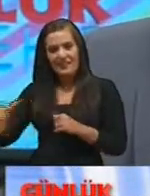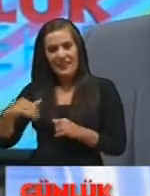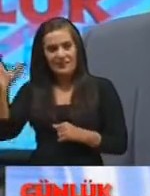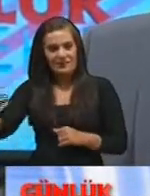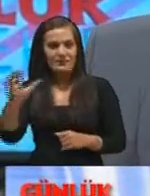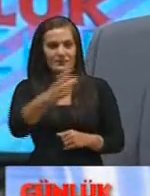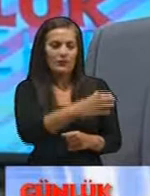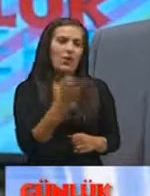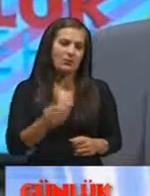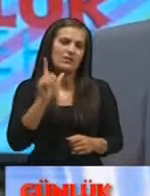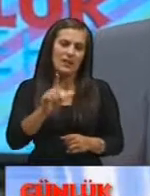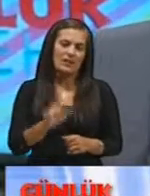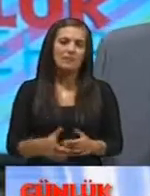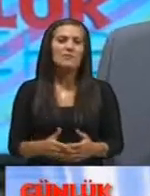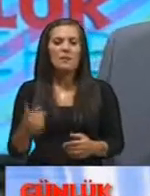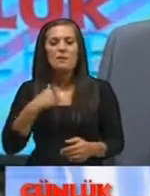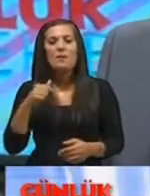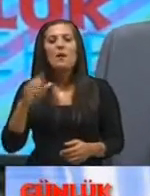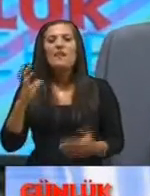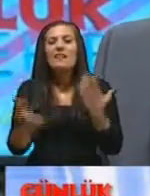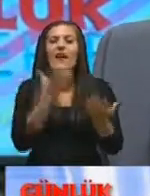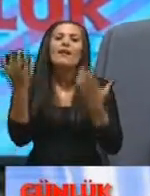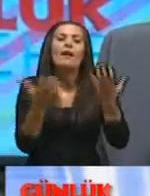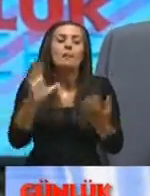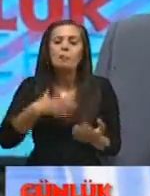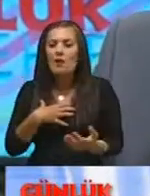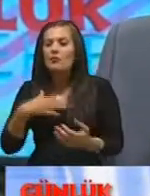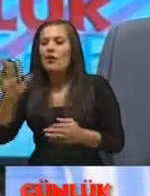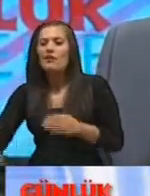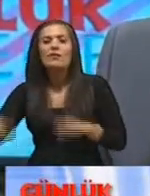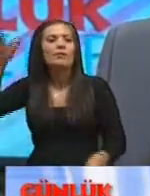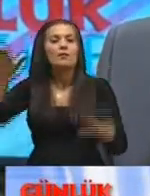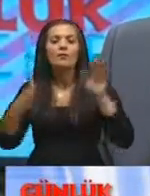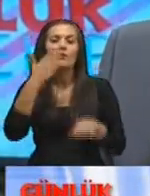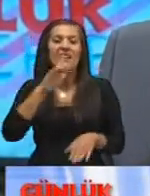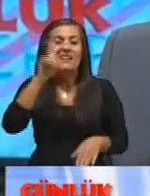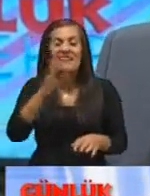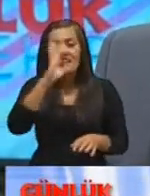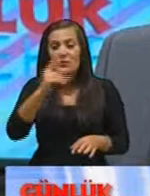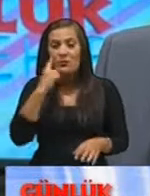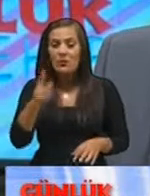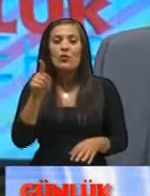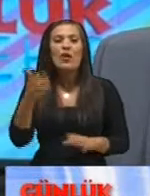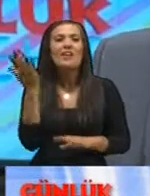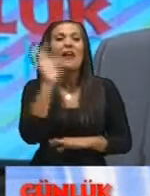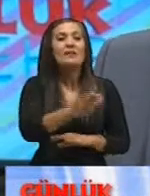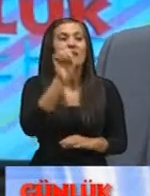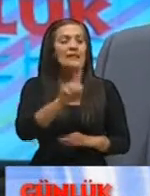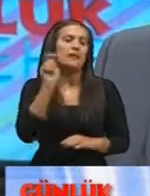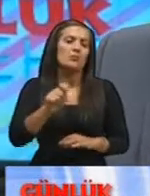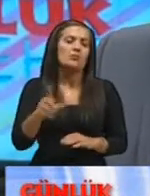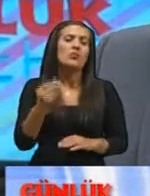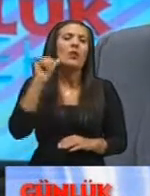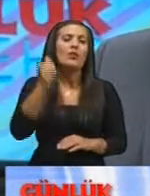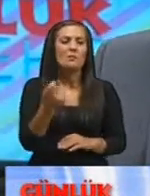lazım kimse patronum demesin yani yangının patronu yok yangın yangındır ilk kim gördüse o müdahale edecek yani ilk müdahale bunun için çok önemli